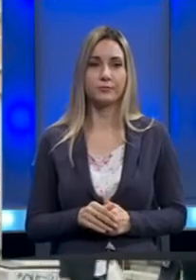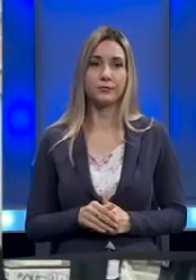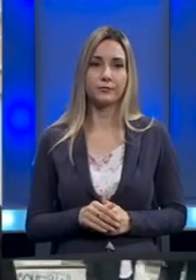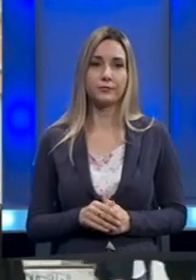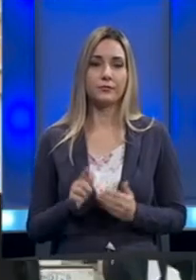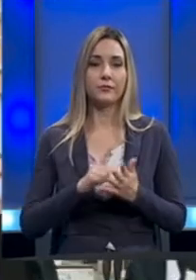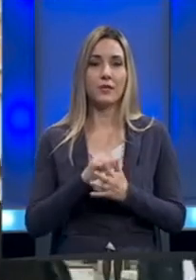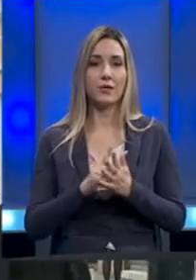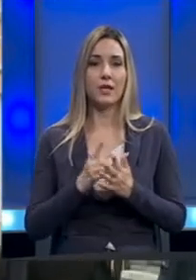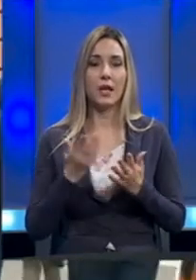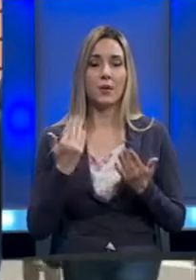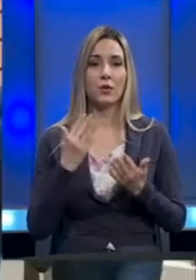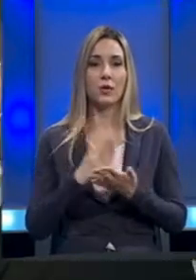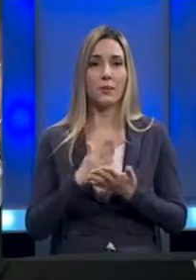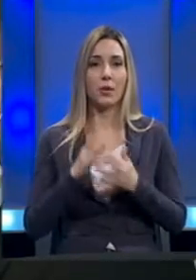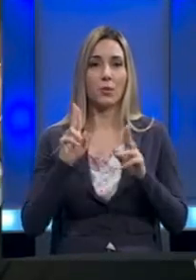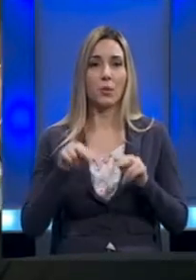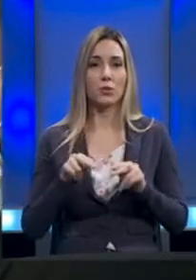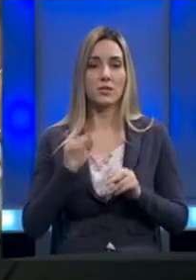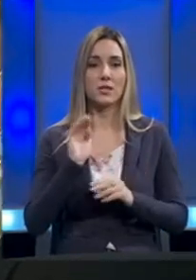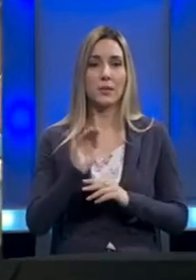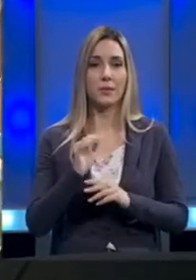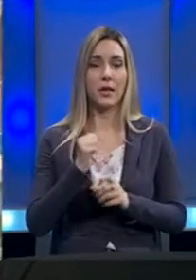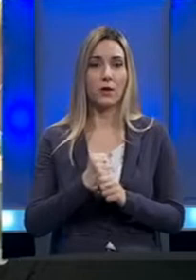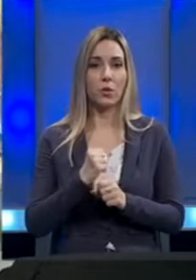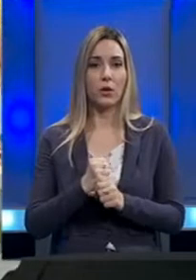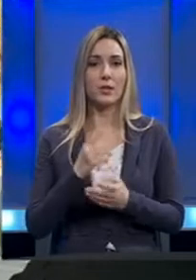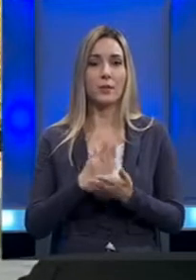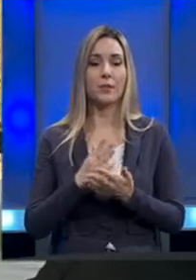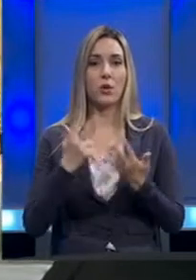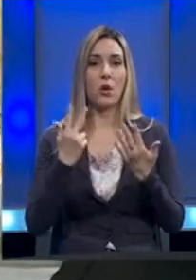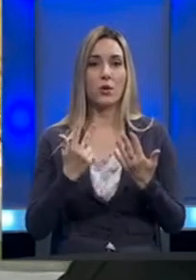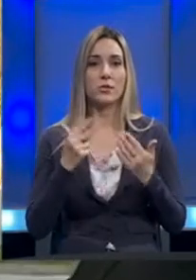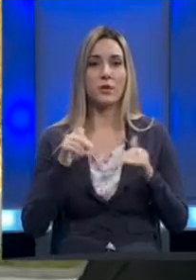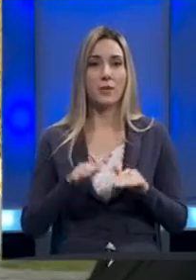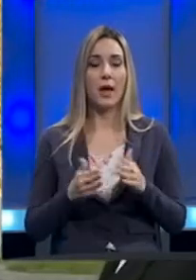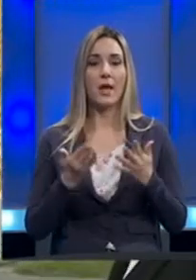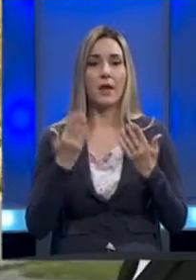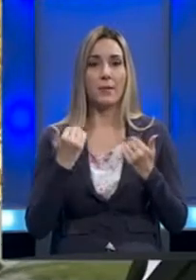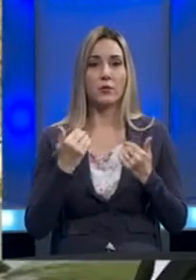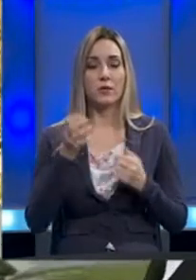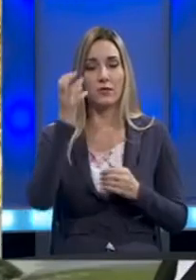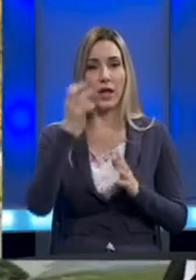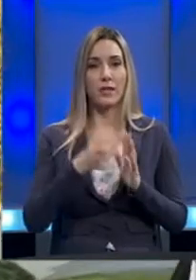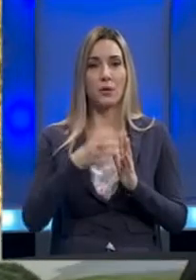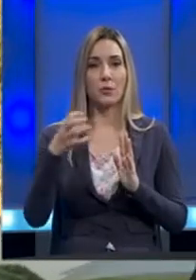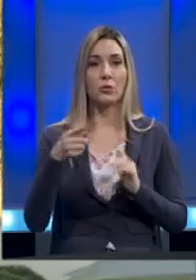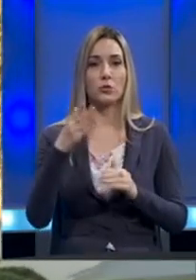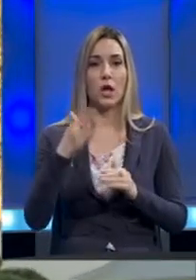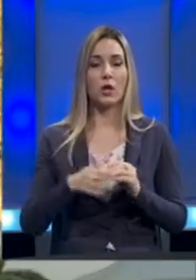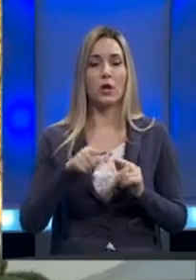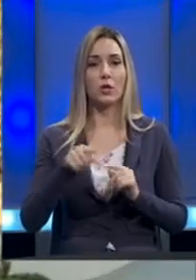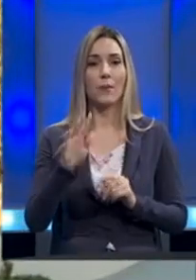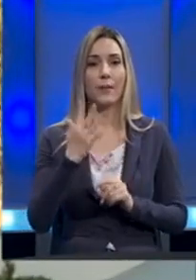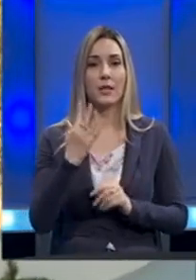Vrijeme dok je bio mogućnost da se prijava izvrši je bio 8. maj, međutim vlada je produžila taj rok do 15.